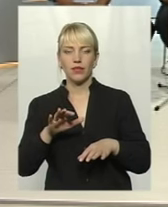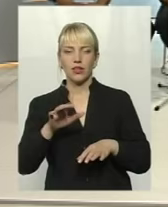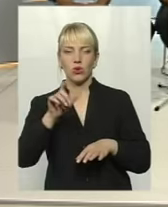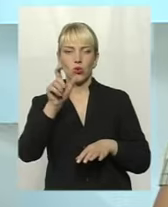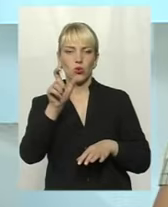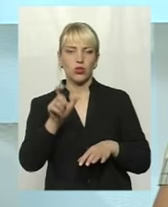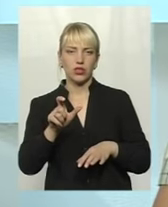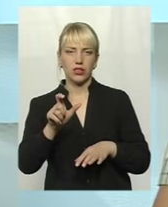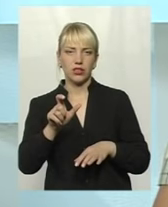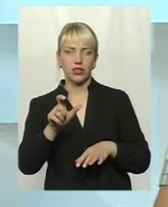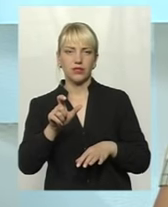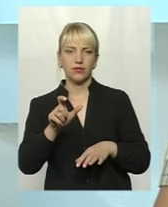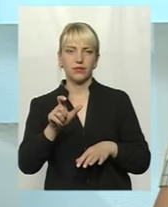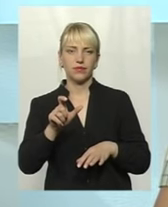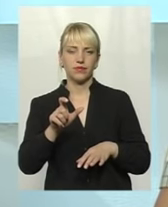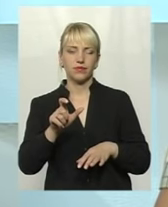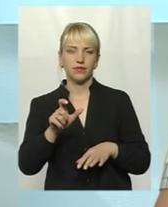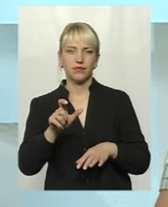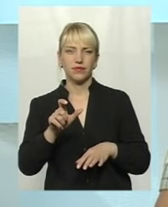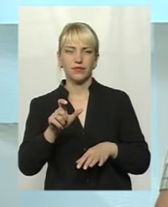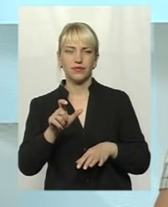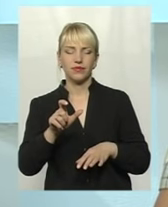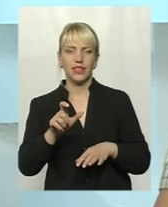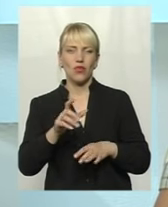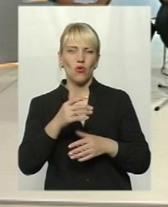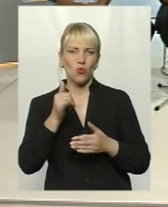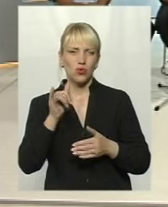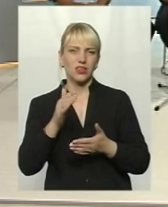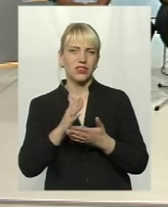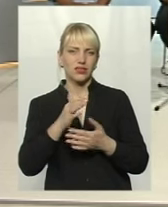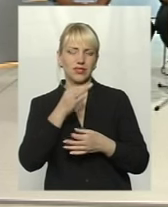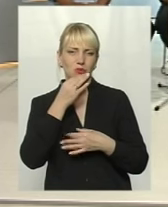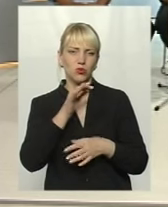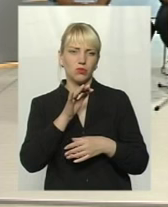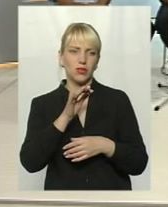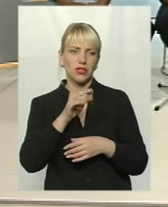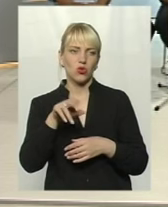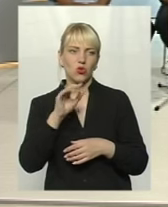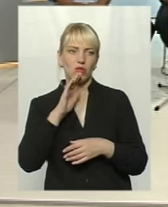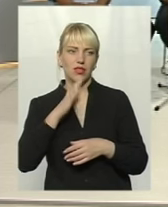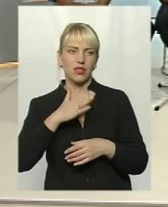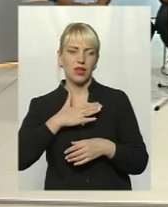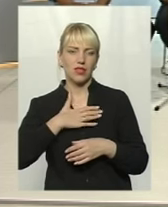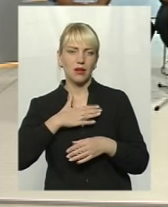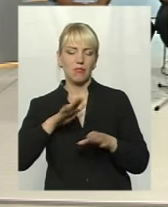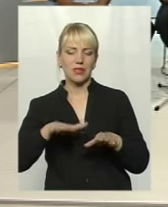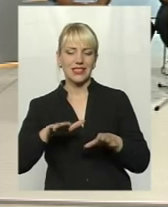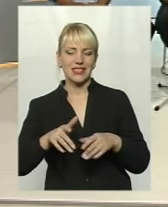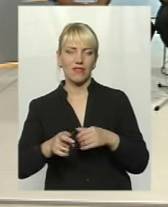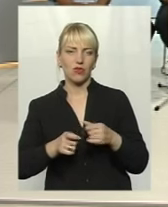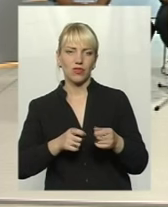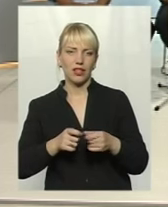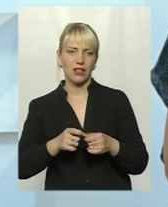тобто, скажемо так, особисто не приїздить до нашої, скажемо, місцевої влади.